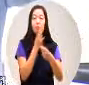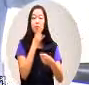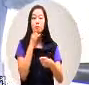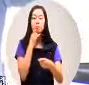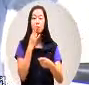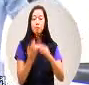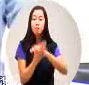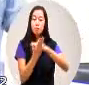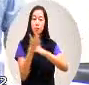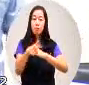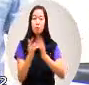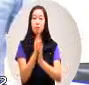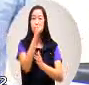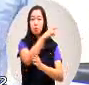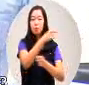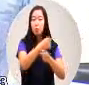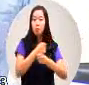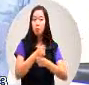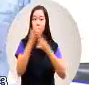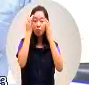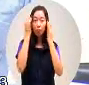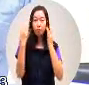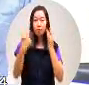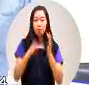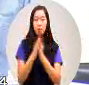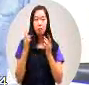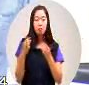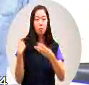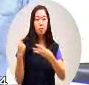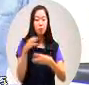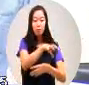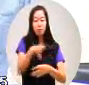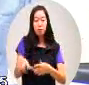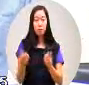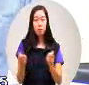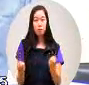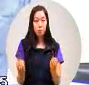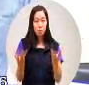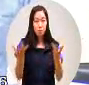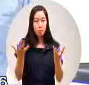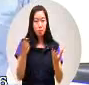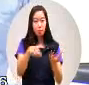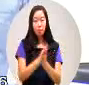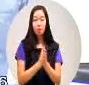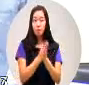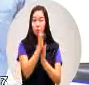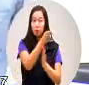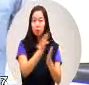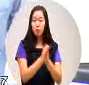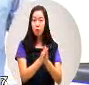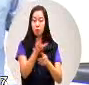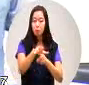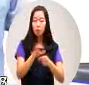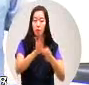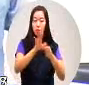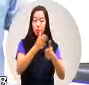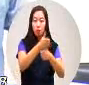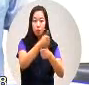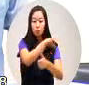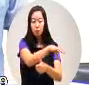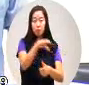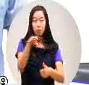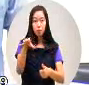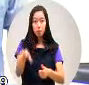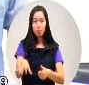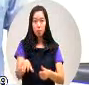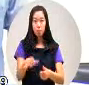就是在纳玛夏跟桃园区那么我已经要求农业署希望把这两个区